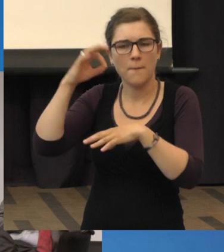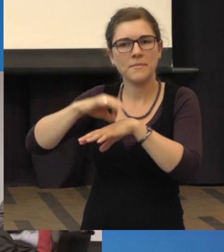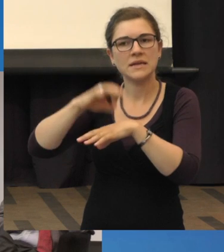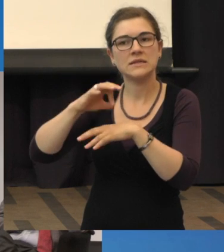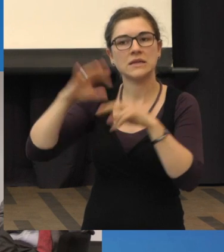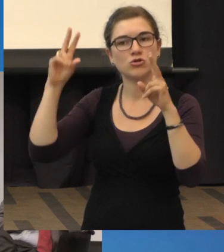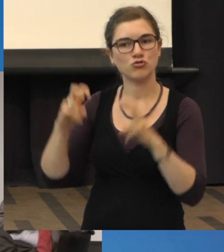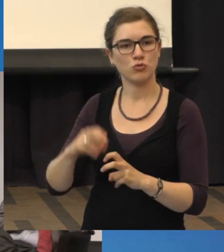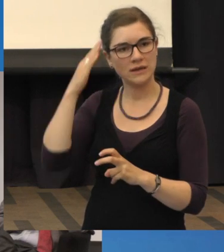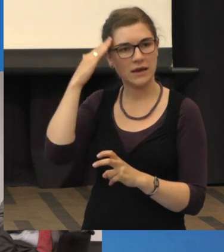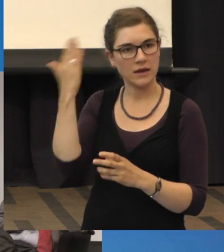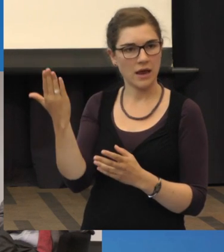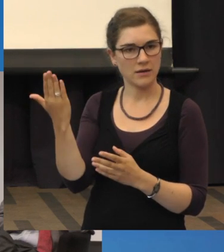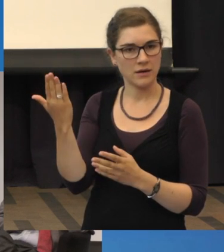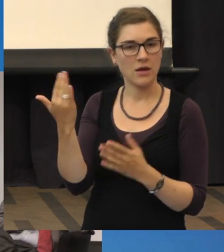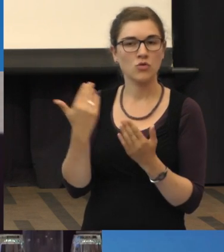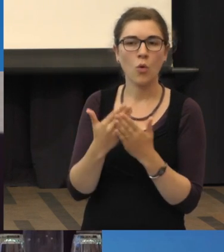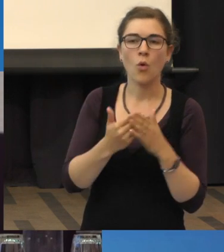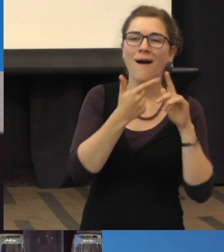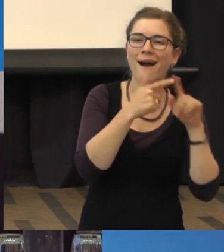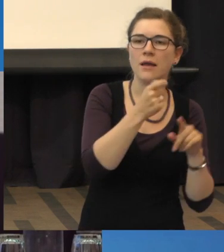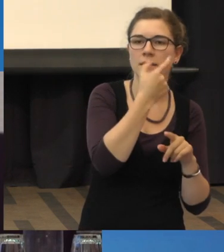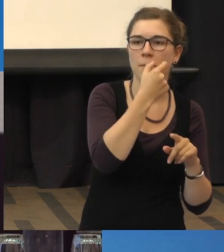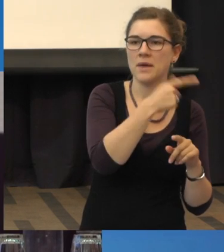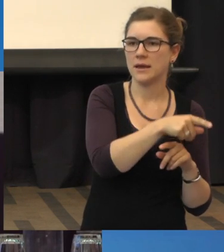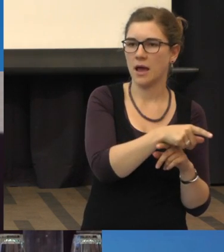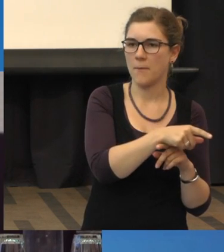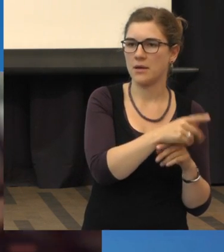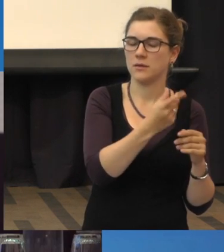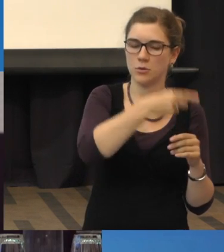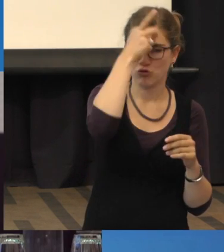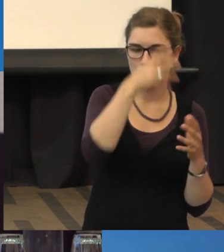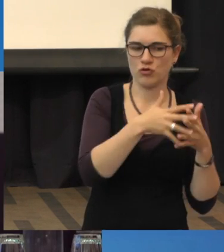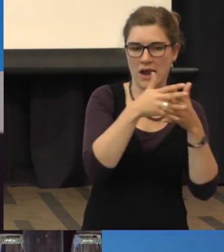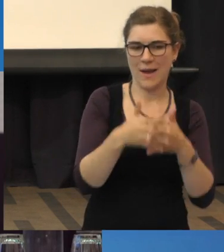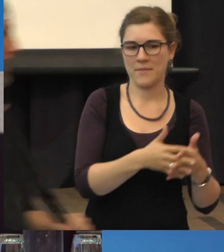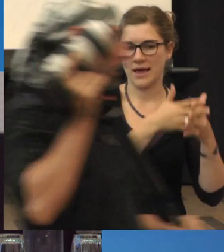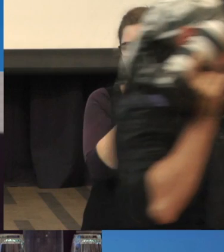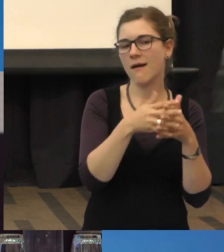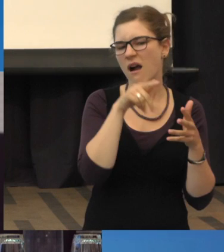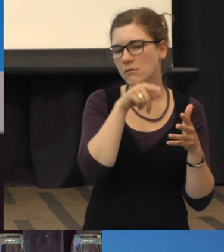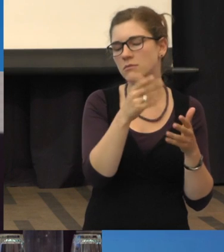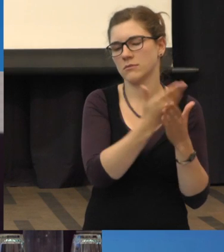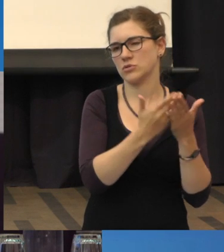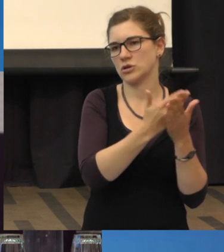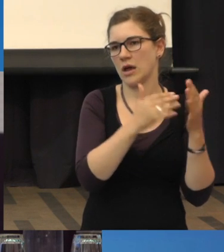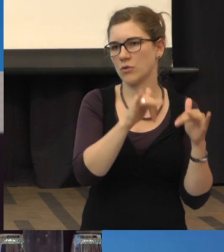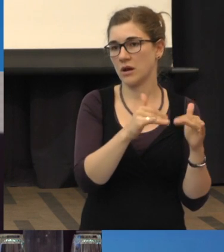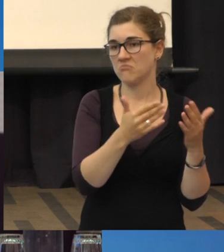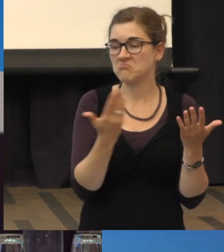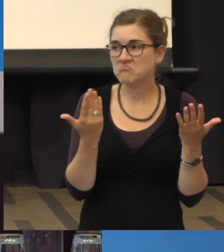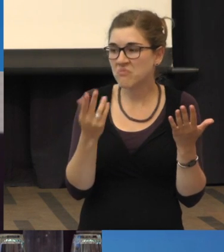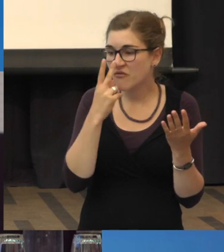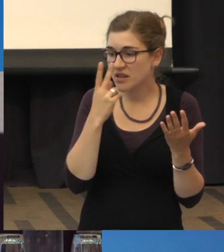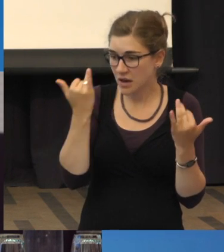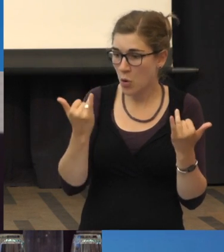die Erprobung von anderen Medikamenten in Deutschland oder in Amerika beschreiben. Entwickelt sich da noch